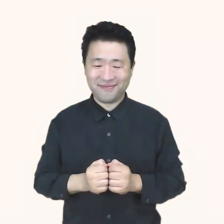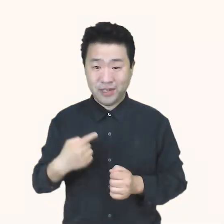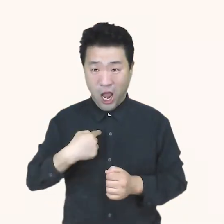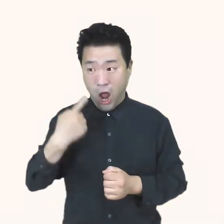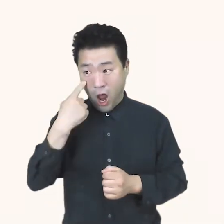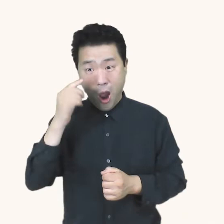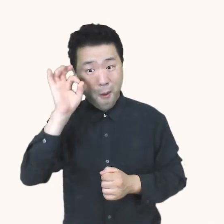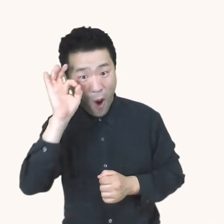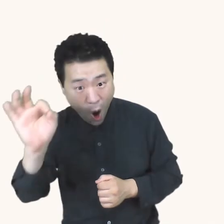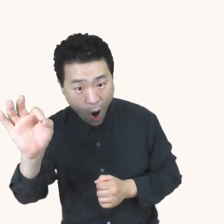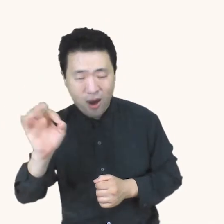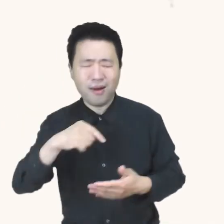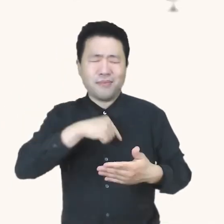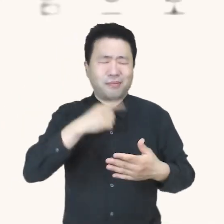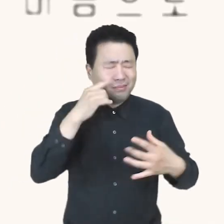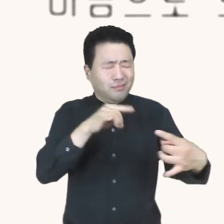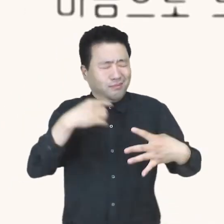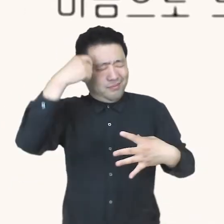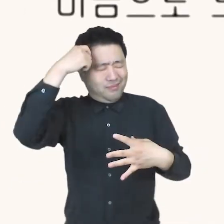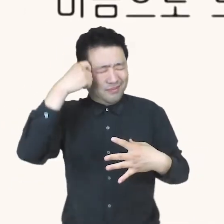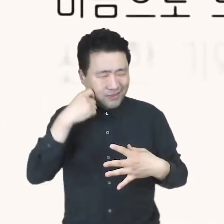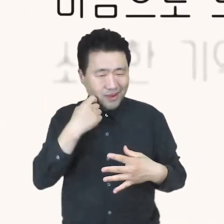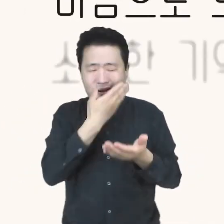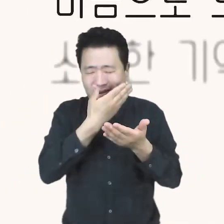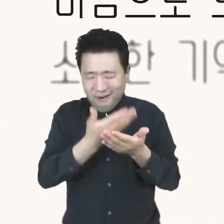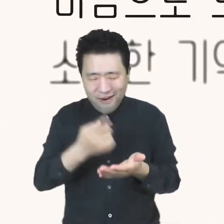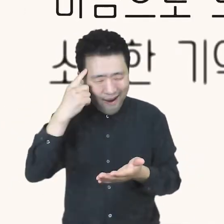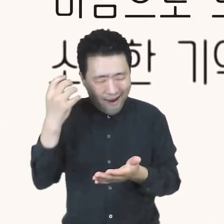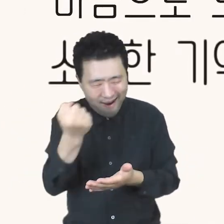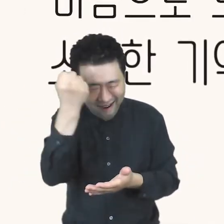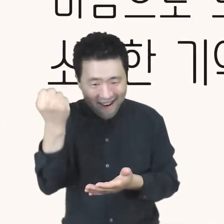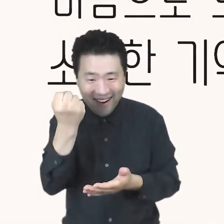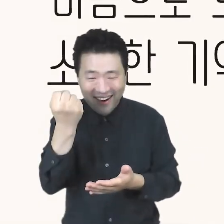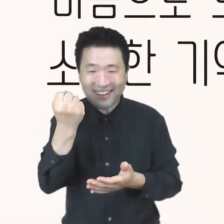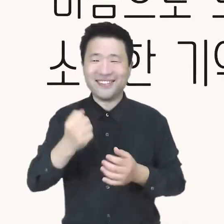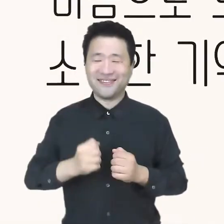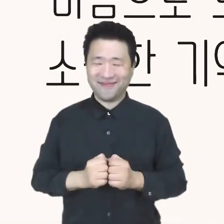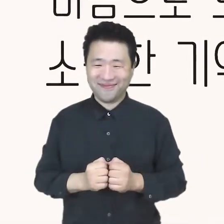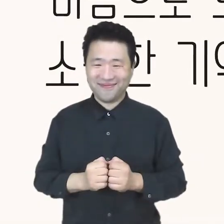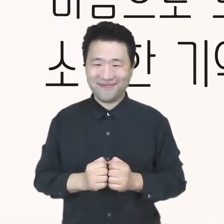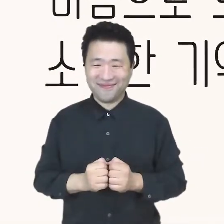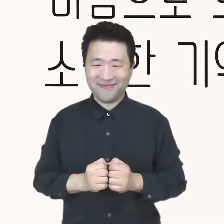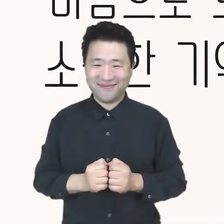내 눈으로 보고 마음으로 느낀 소중한 기억을